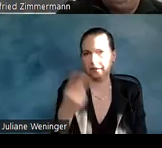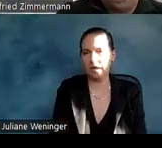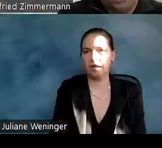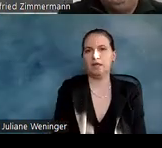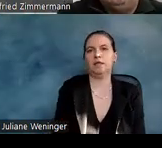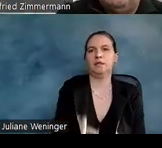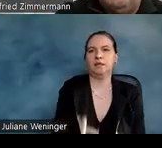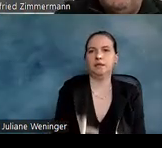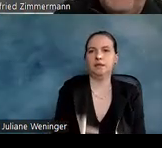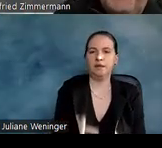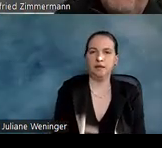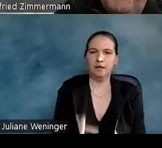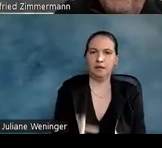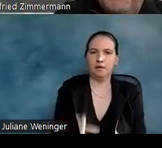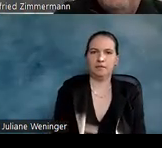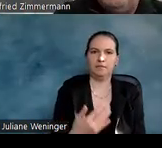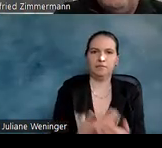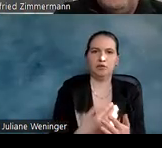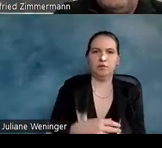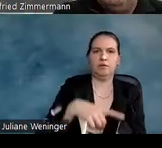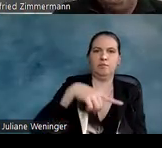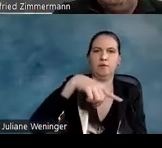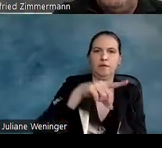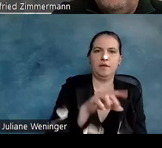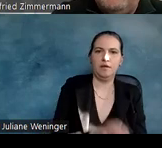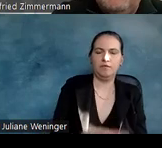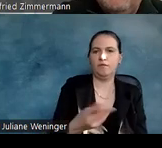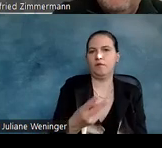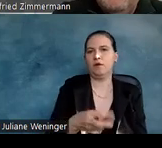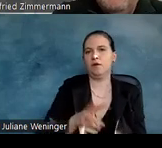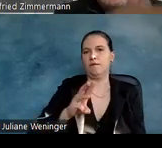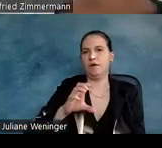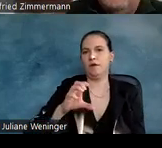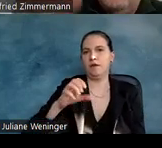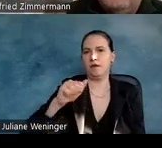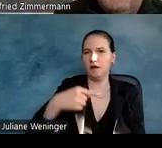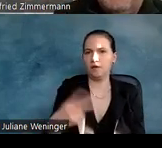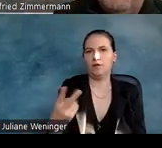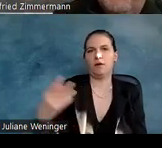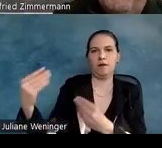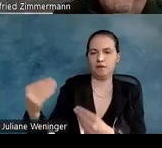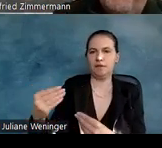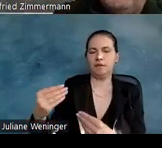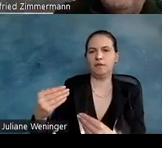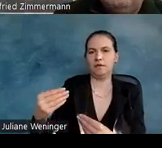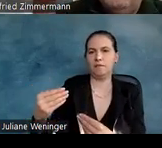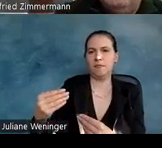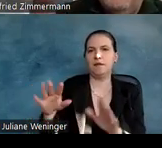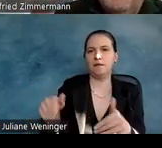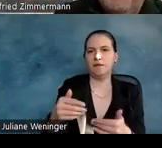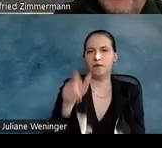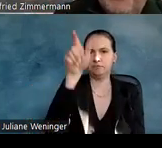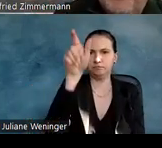ausgewählt habe, also für PDF, UA, für WCAG oder für Qualität. Es ist immer die Prüfpunkte